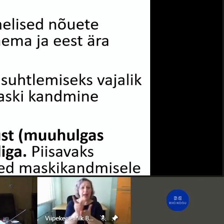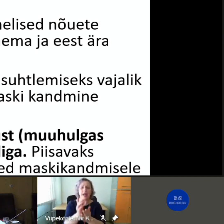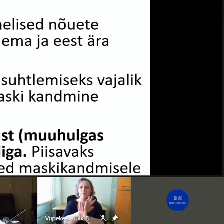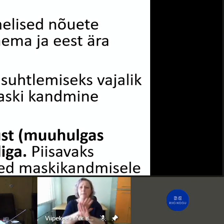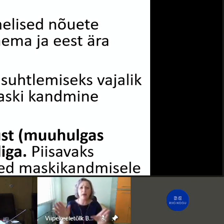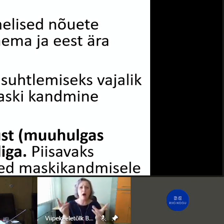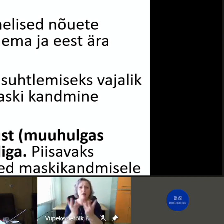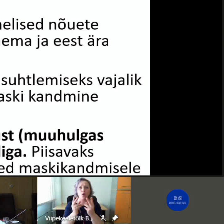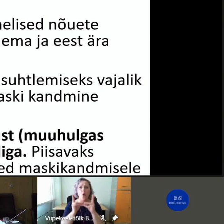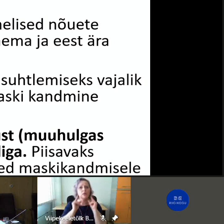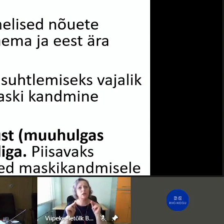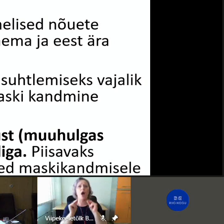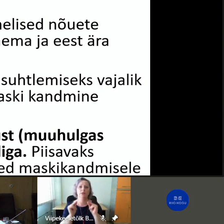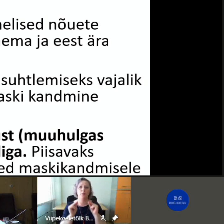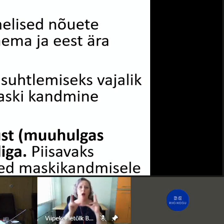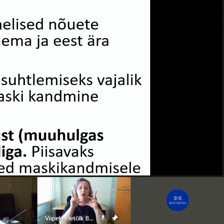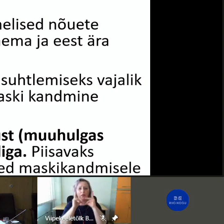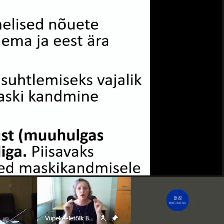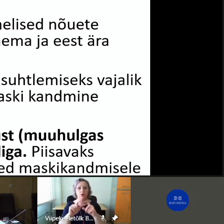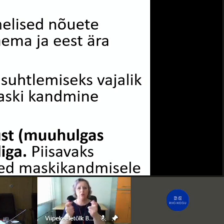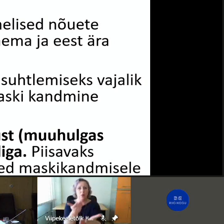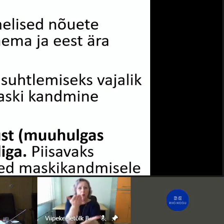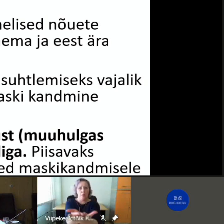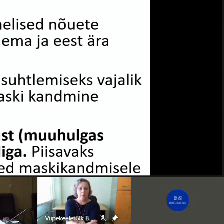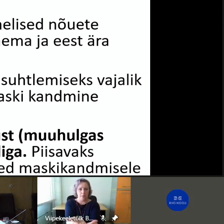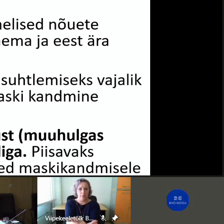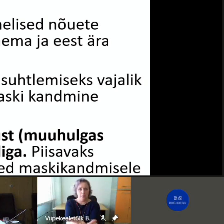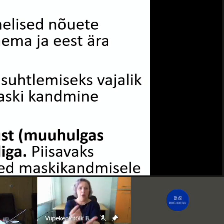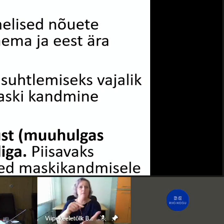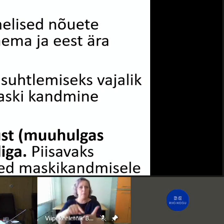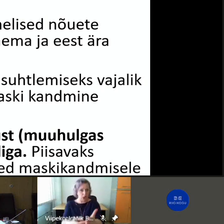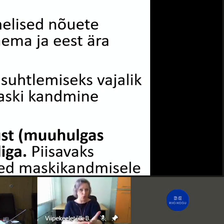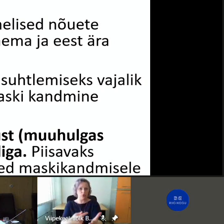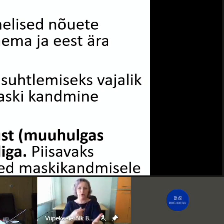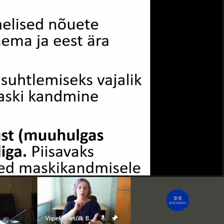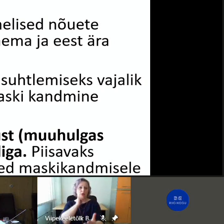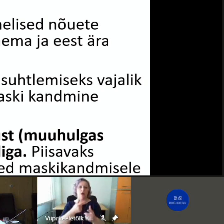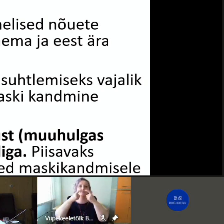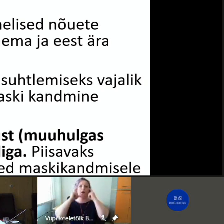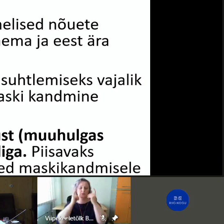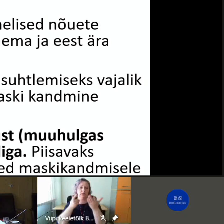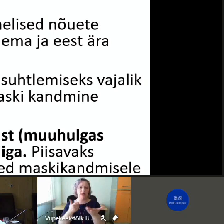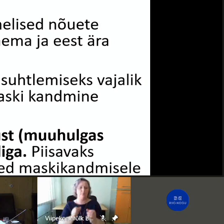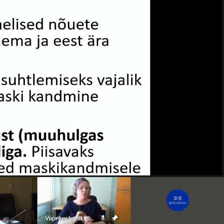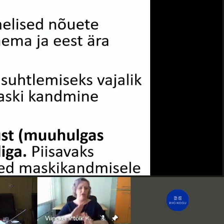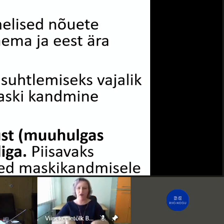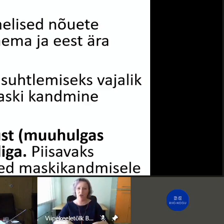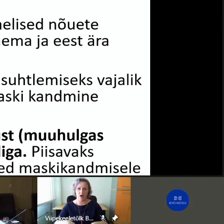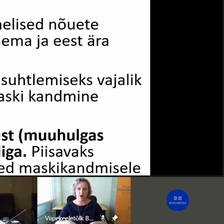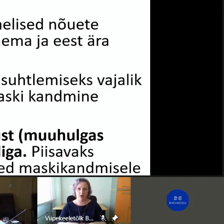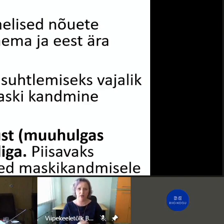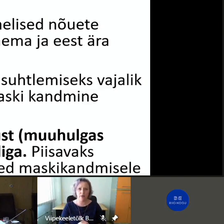mingisuguse tõendiga seda, et teatud põhjusel ta ei saa seda maski kanda.